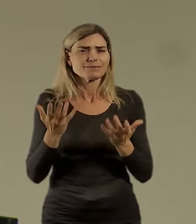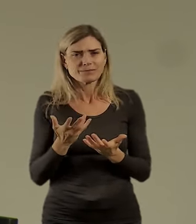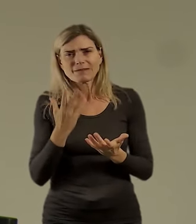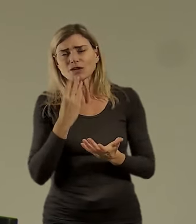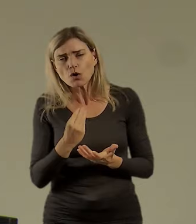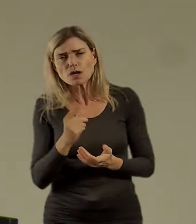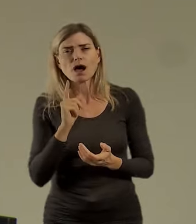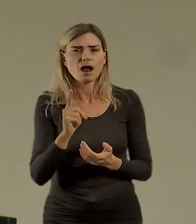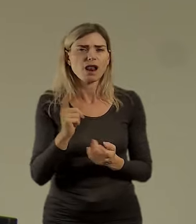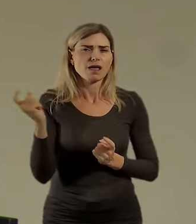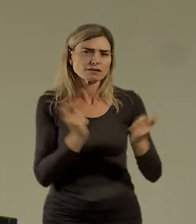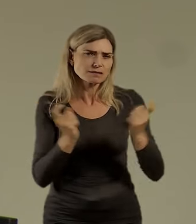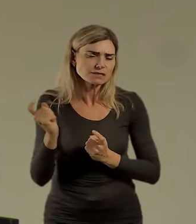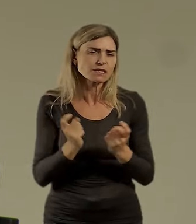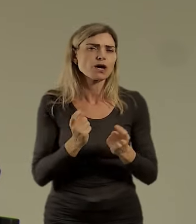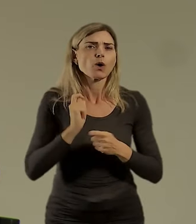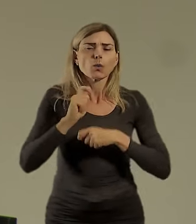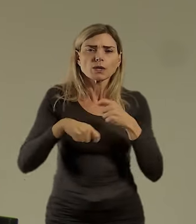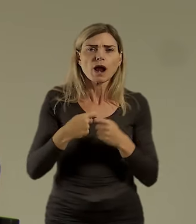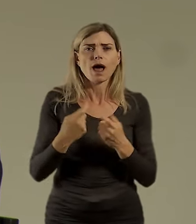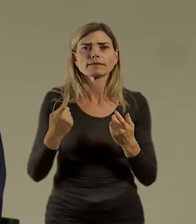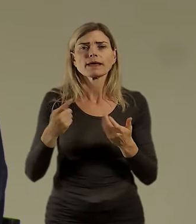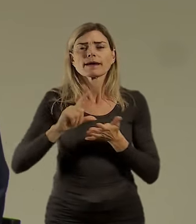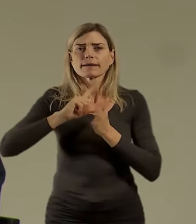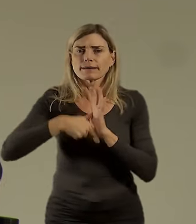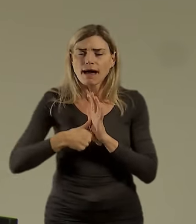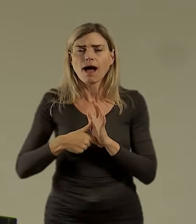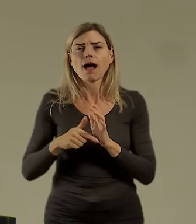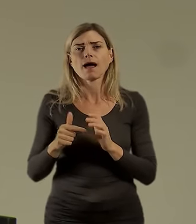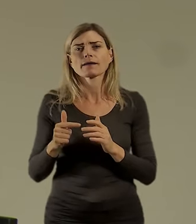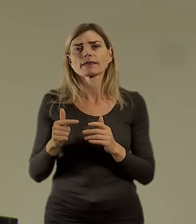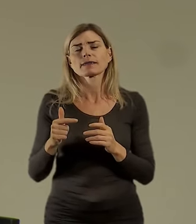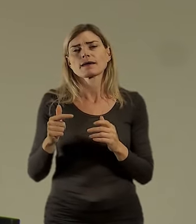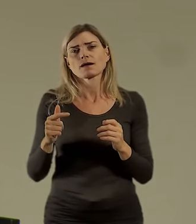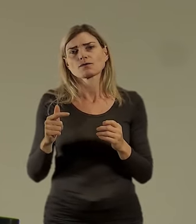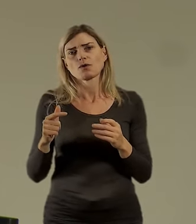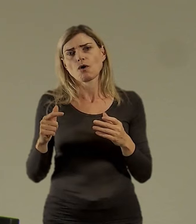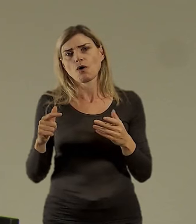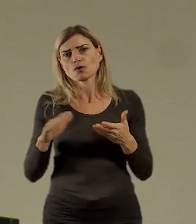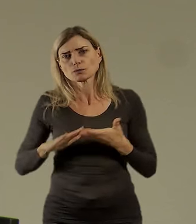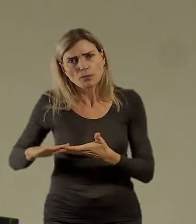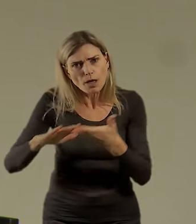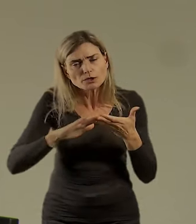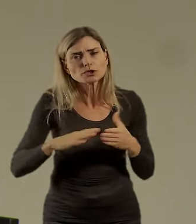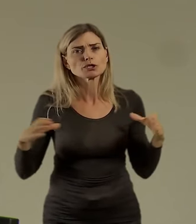cest, která pomůže udělat ten region jako kompaktní. a